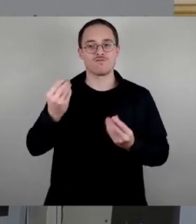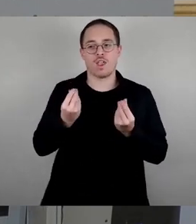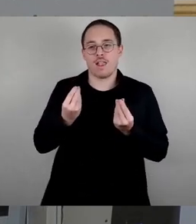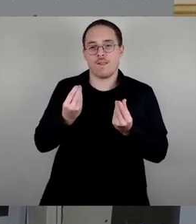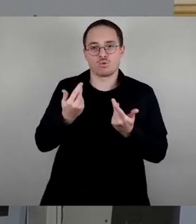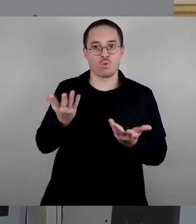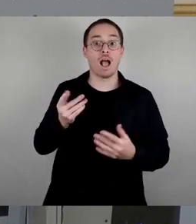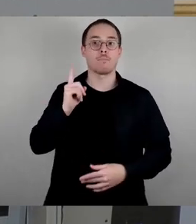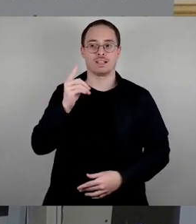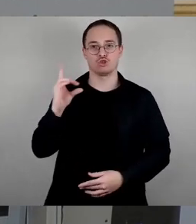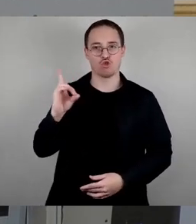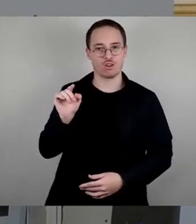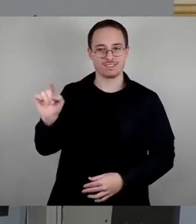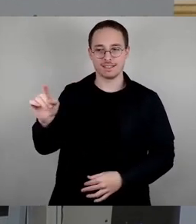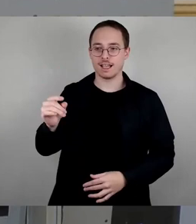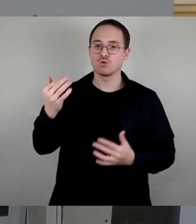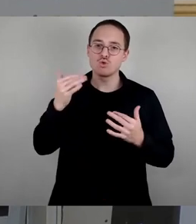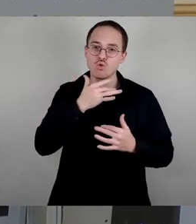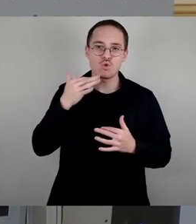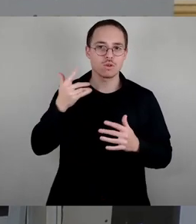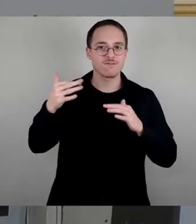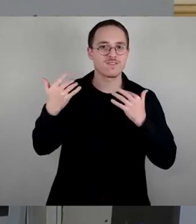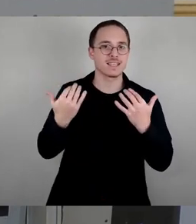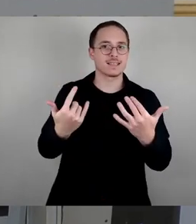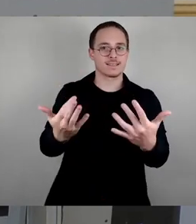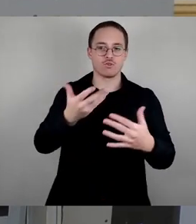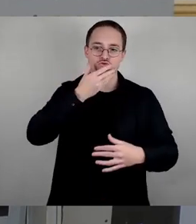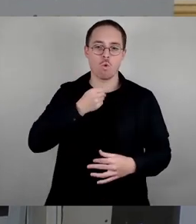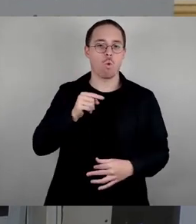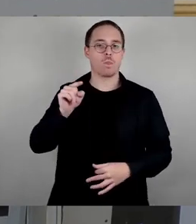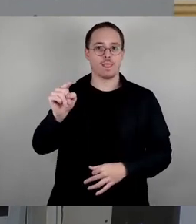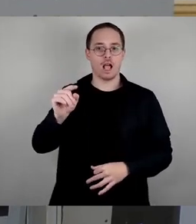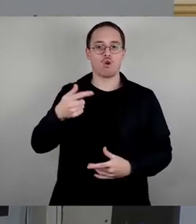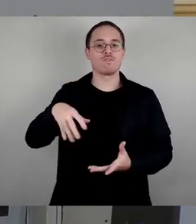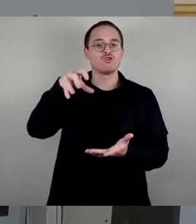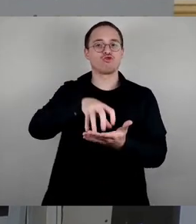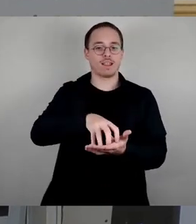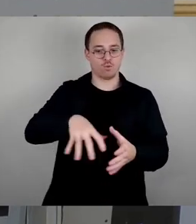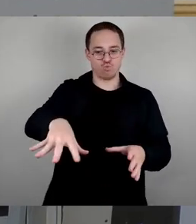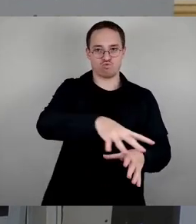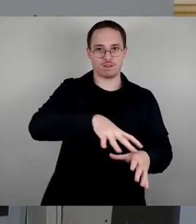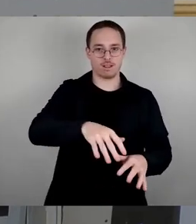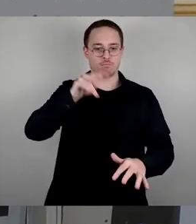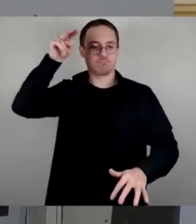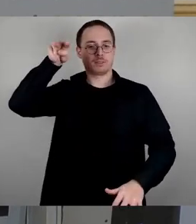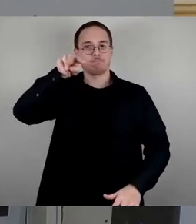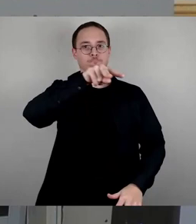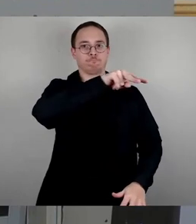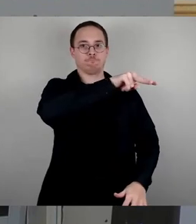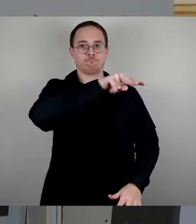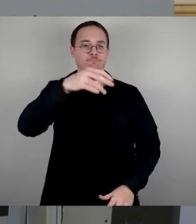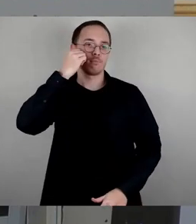der Panoramablick über die Stadt, jetzt neu der Wasserspielplatz, der ja als Ersatz für das Kinderplanschbecken gemacht wurde,